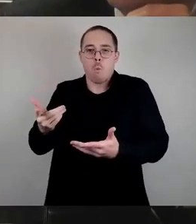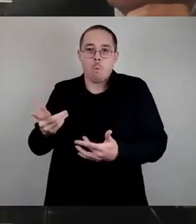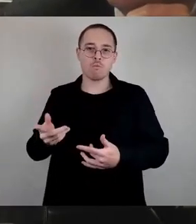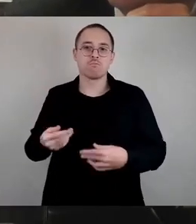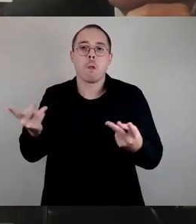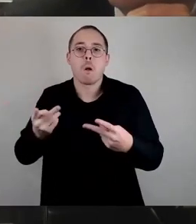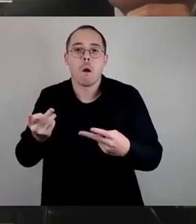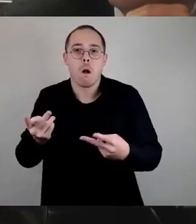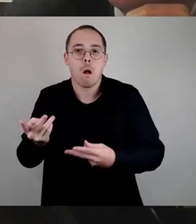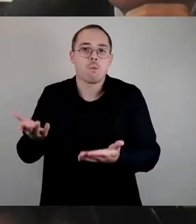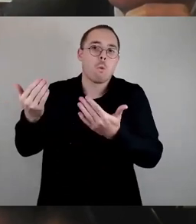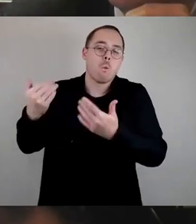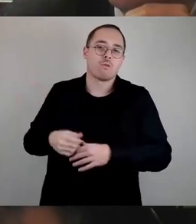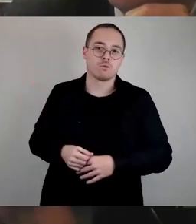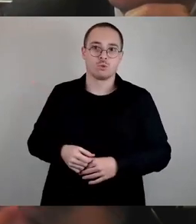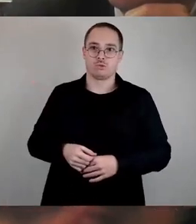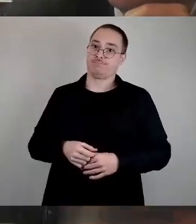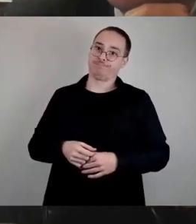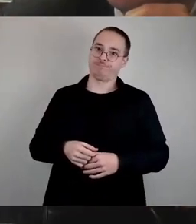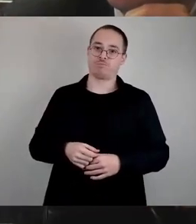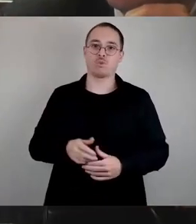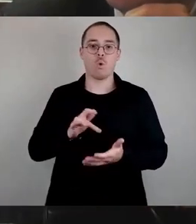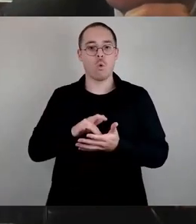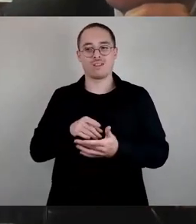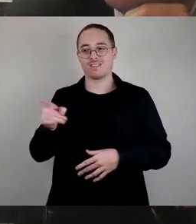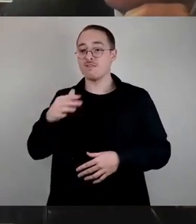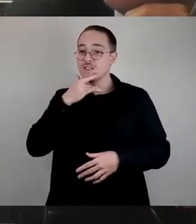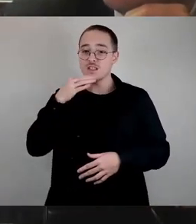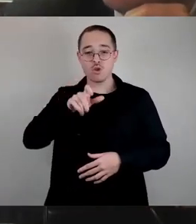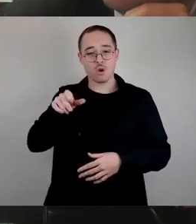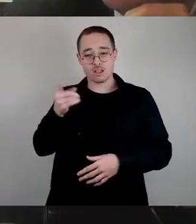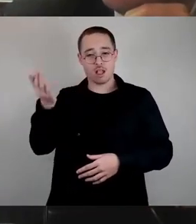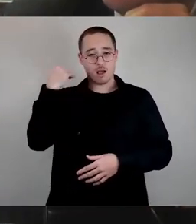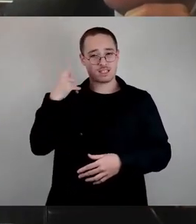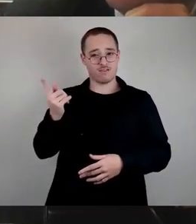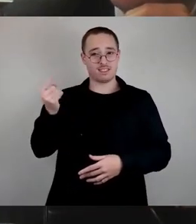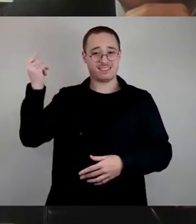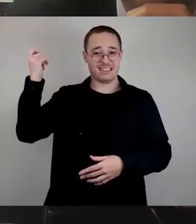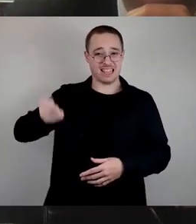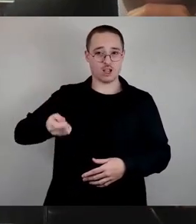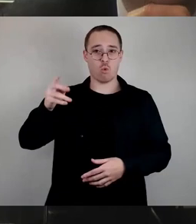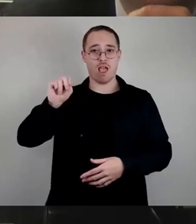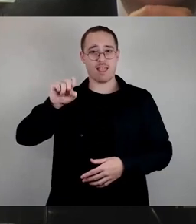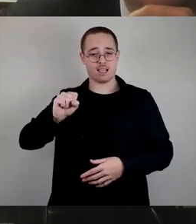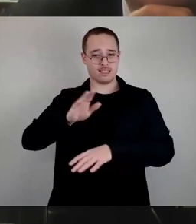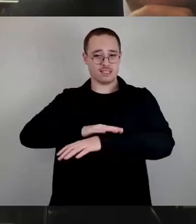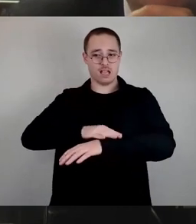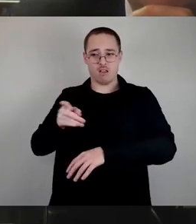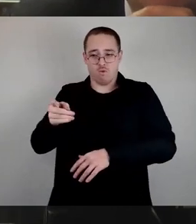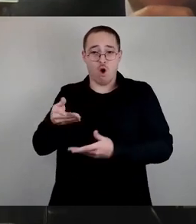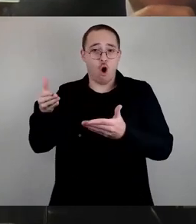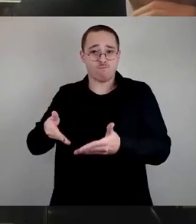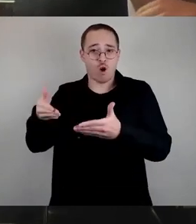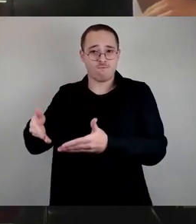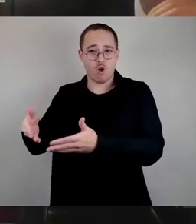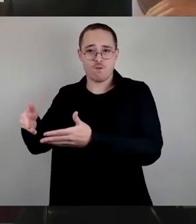Millionen Menschen sind dieser Diktatur direkt oder indirekt zum Opfer gefallen und der Herr Lichty instrumentalisiert dies für seine kleinkarierten Argumente in